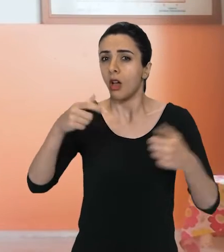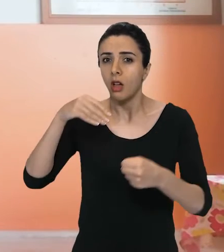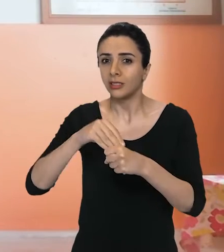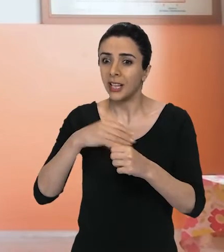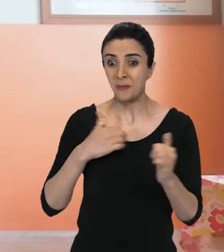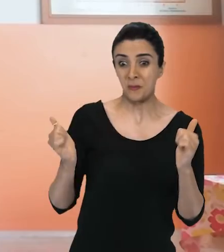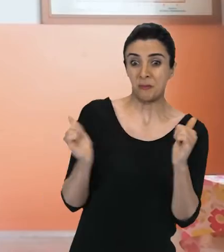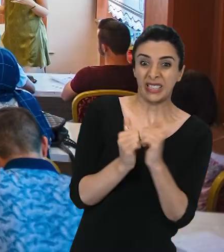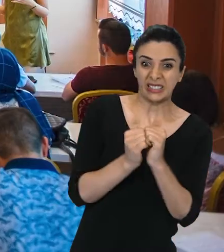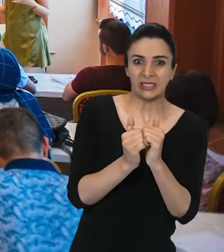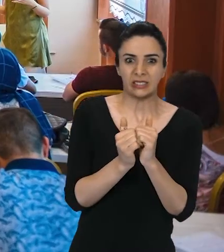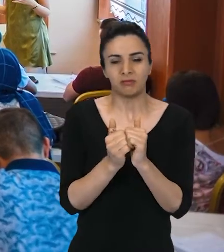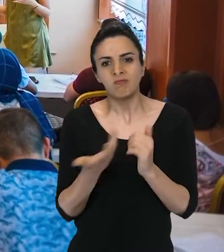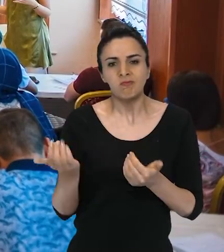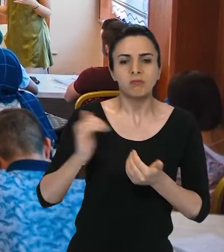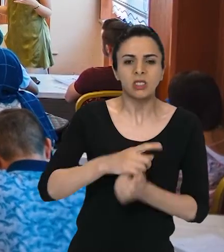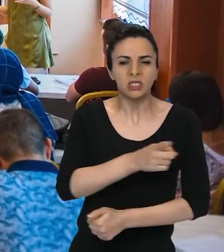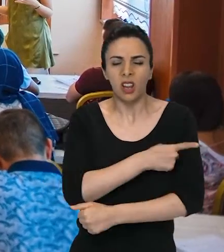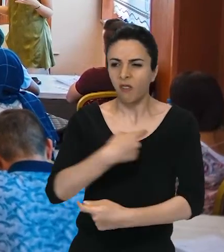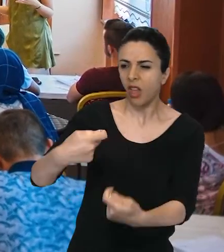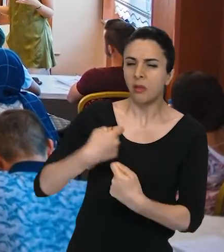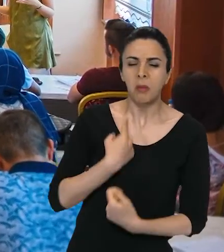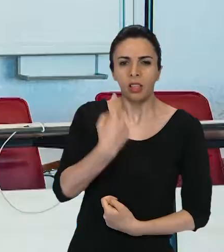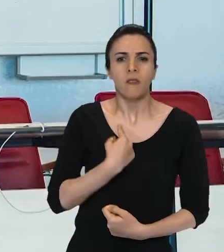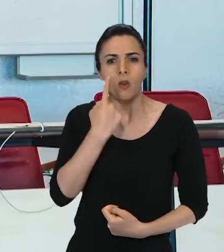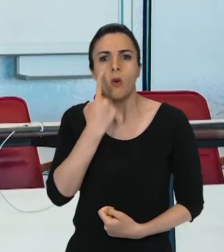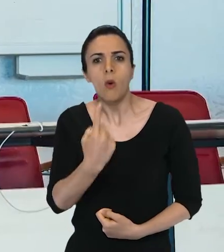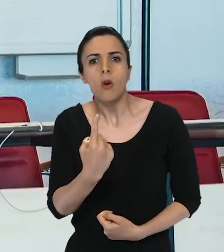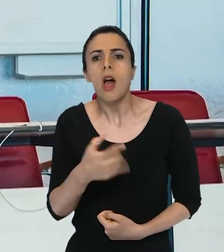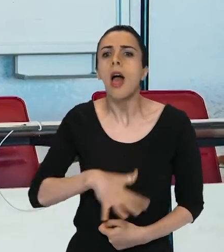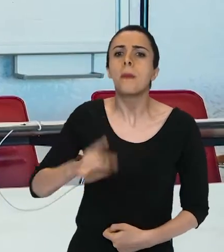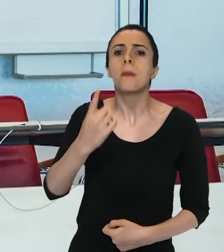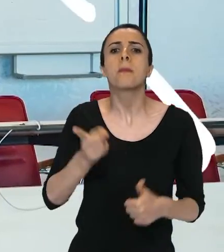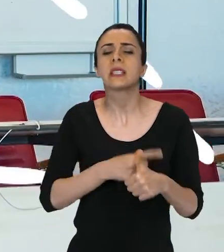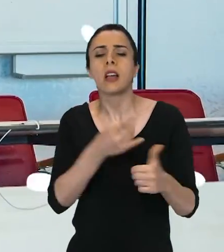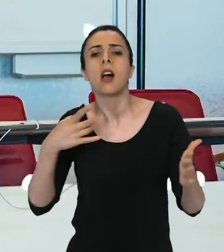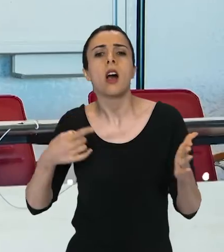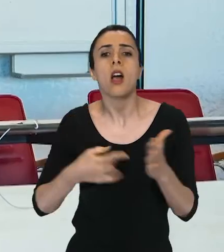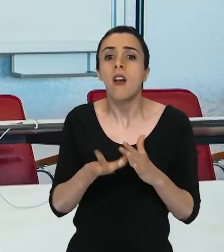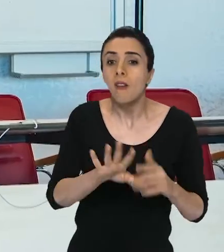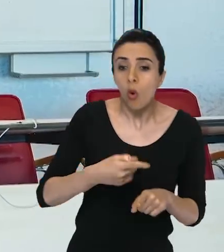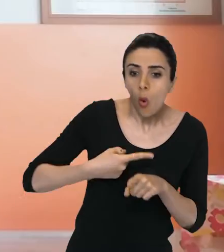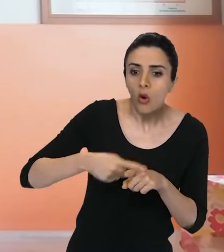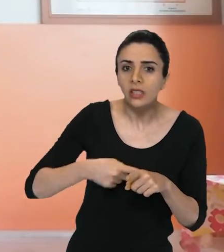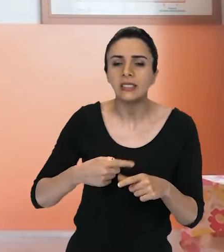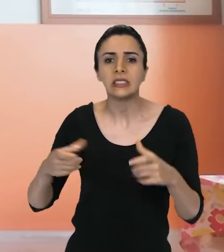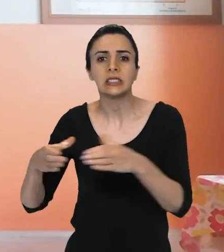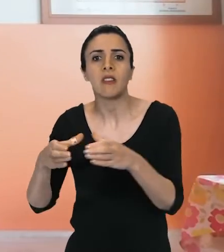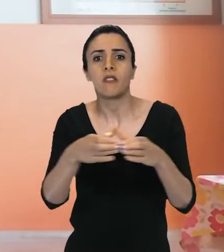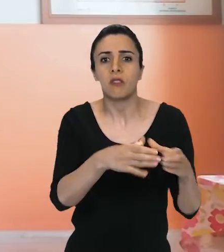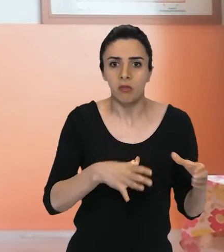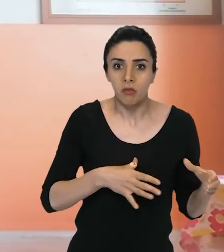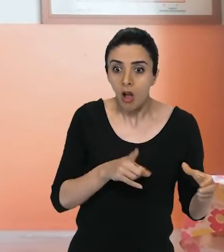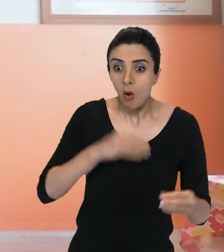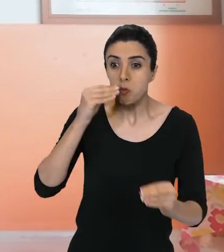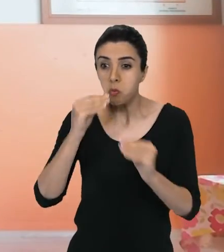Birleştirilmiş Sınıflarda bir eğitime denk gelmiştim. Orada herkesin ortak bir gayesi vardı. Herkesin ortak sıkıntıları vardı. O sıkıntılara